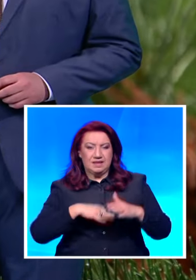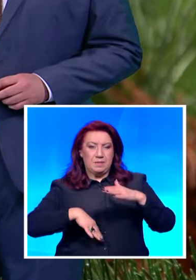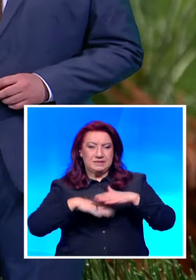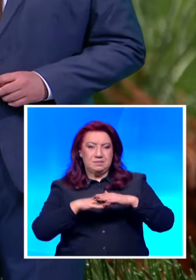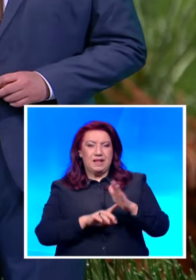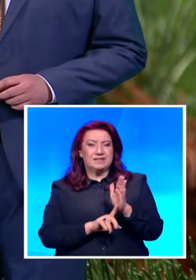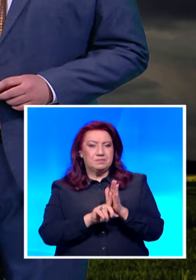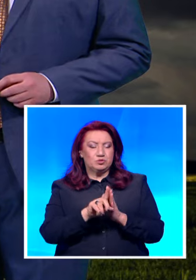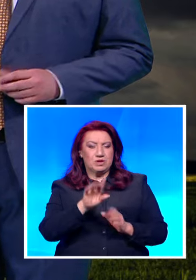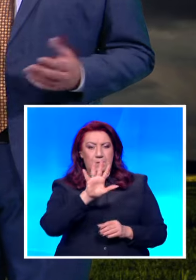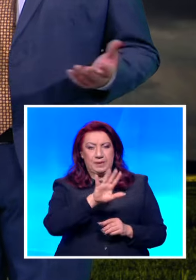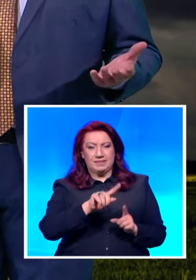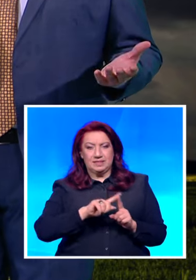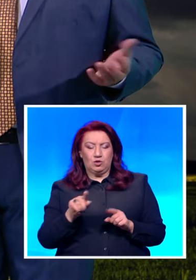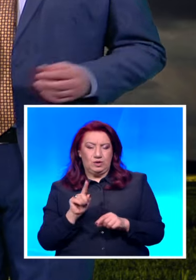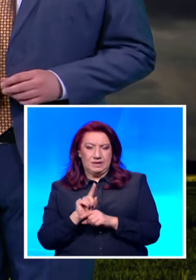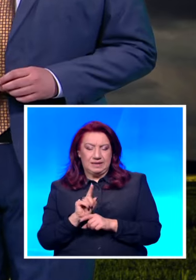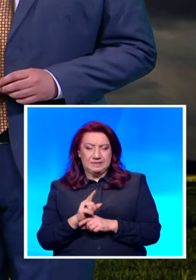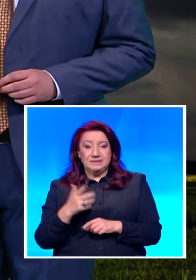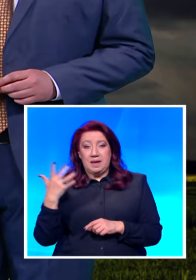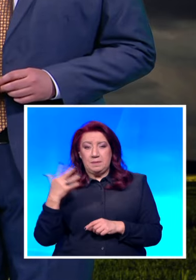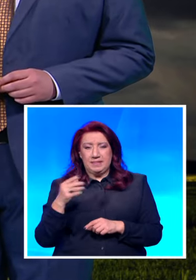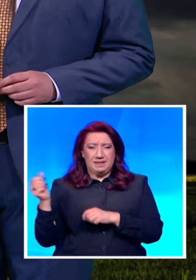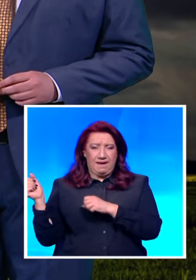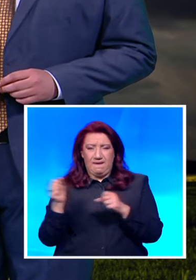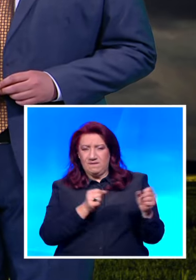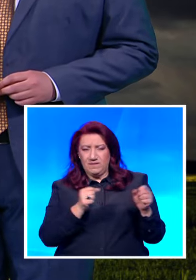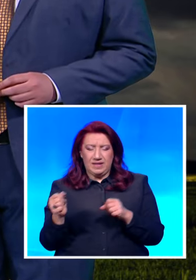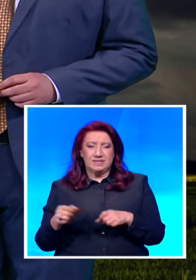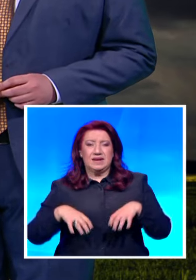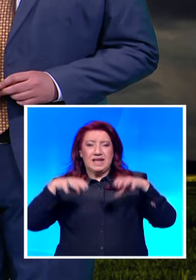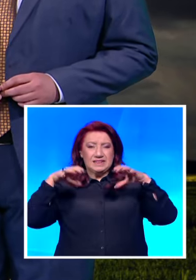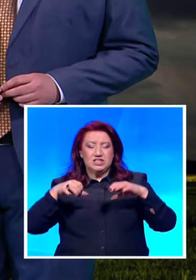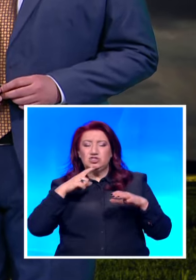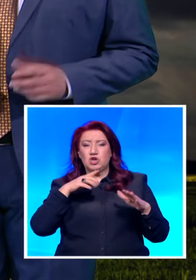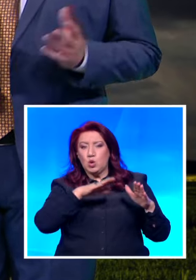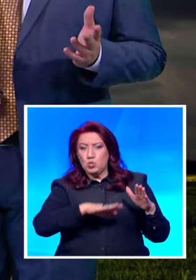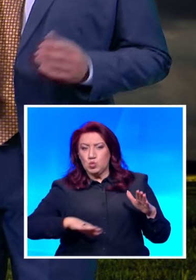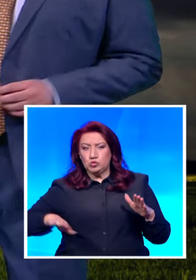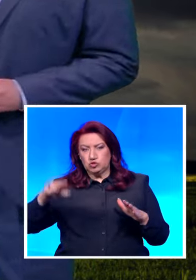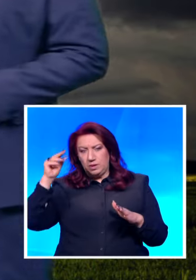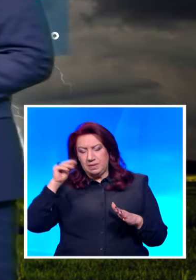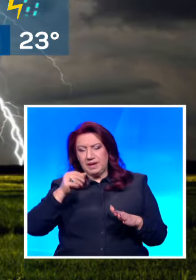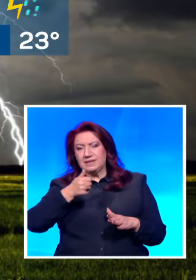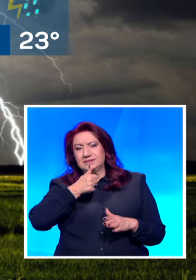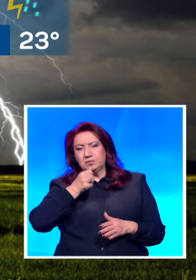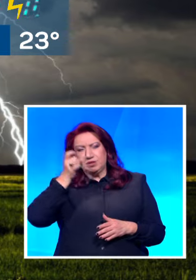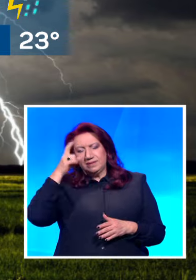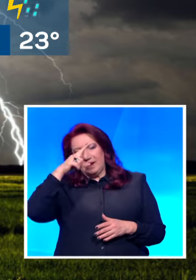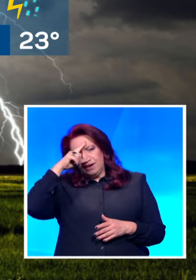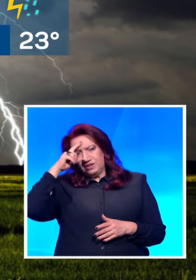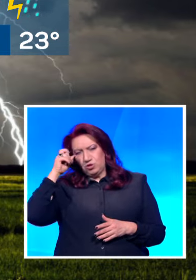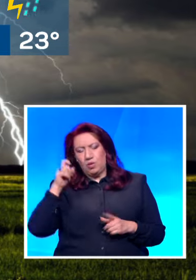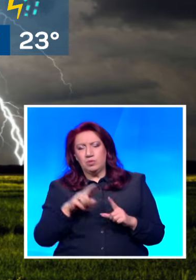градуса. Към петък усилване на вятъра дъждове най-вече в южна България. В събота и неделя затопляне, отихване на